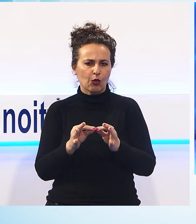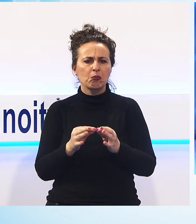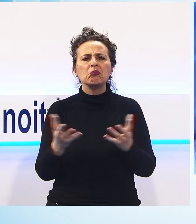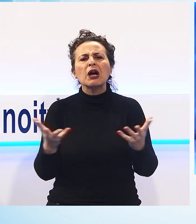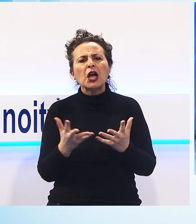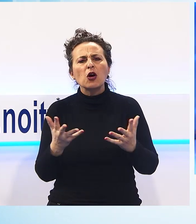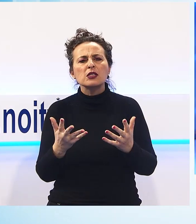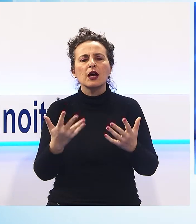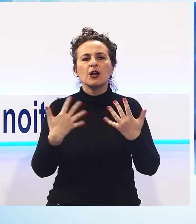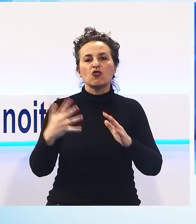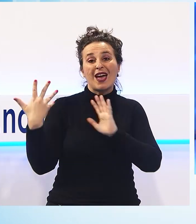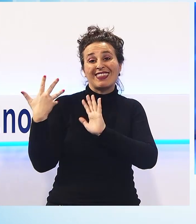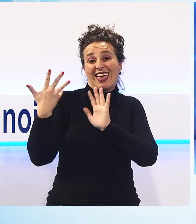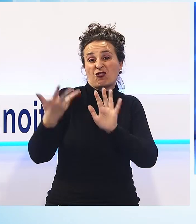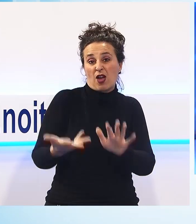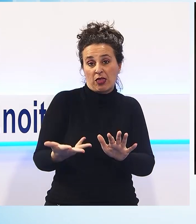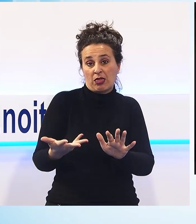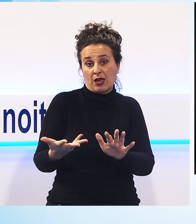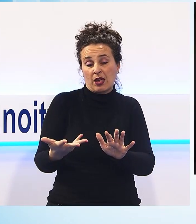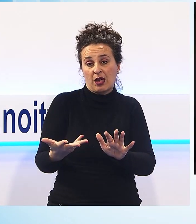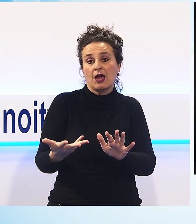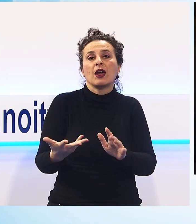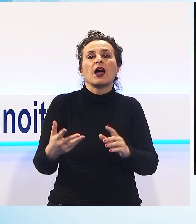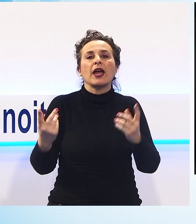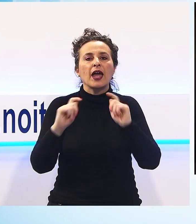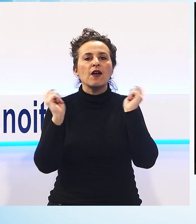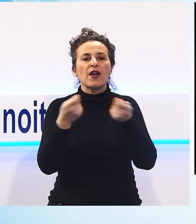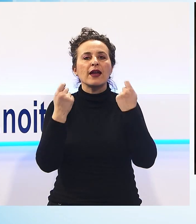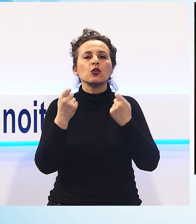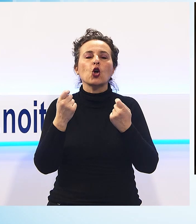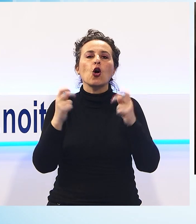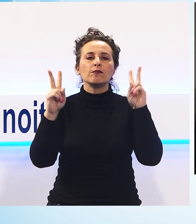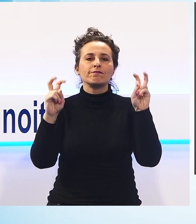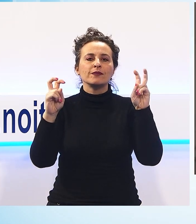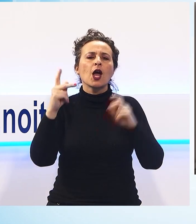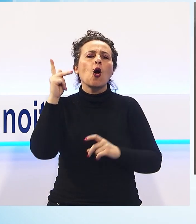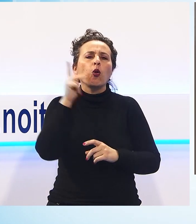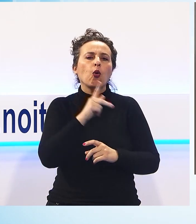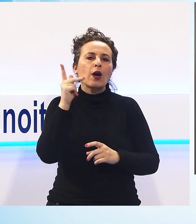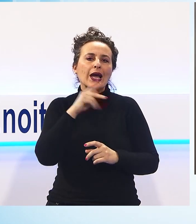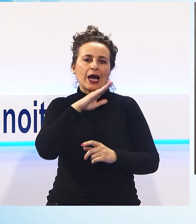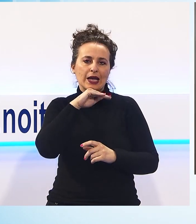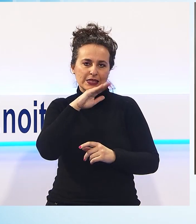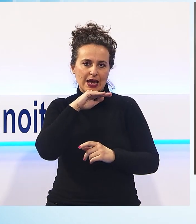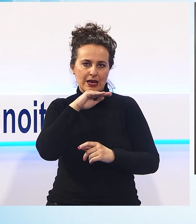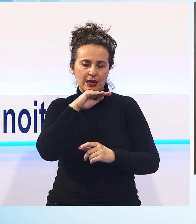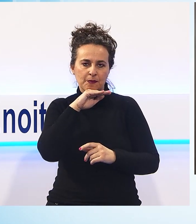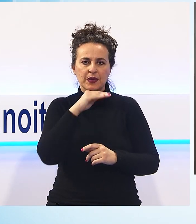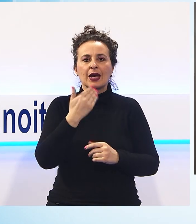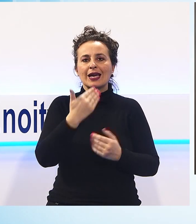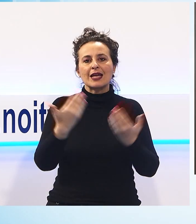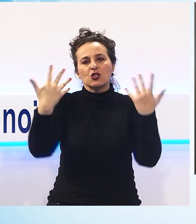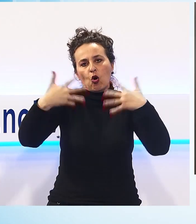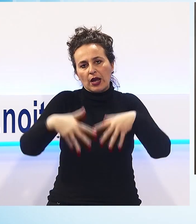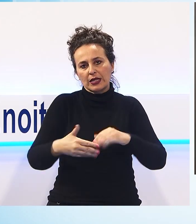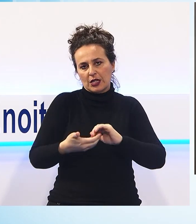consecutivo Lucca Anziani. Taglia il traguardo dei 10 anni Lucca Anziani, l'evento organizzato dall'omonima